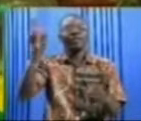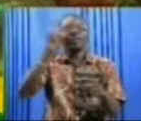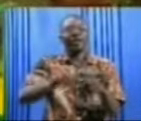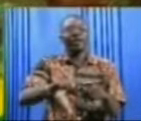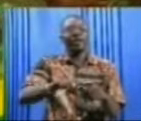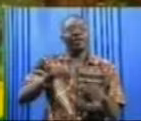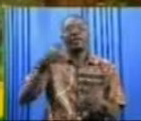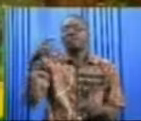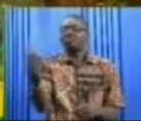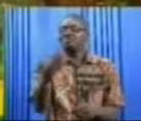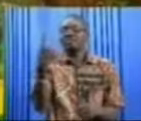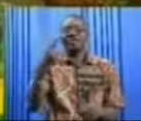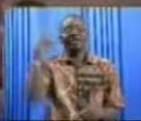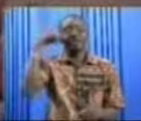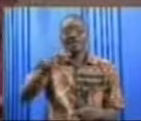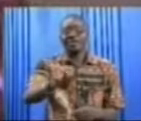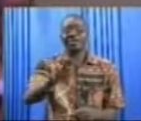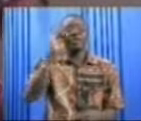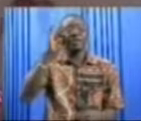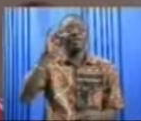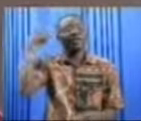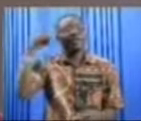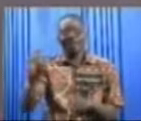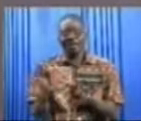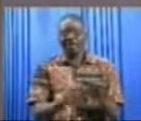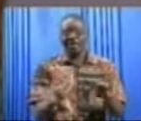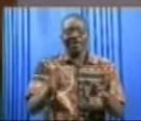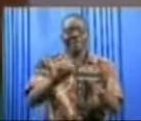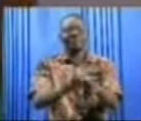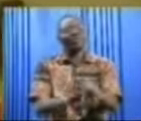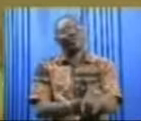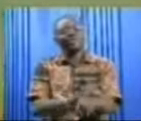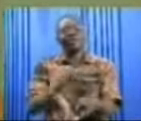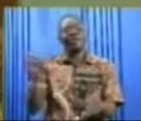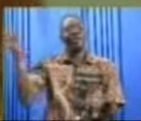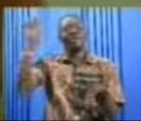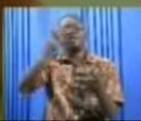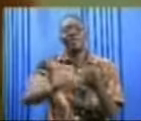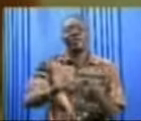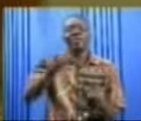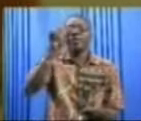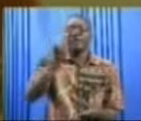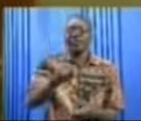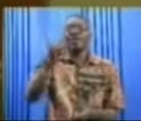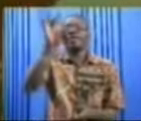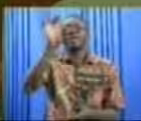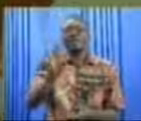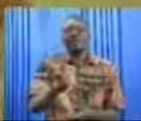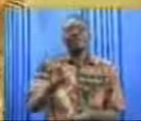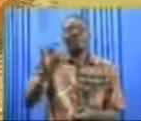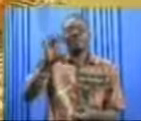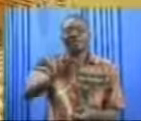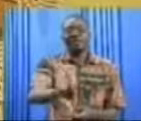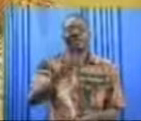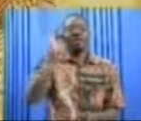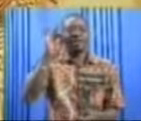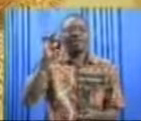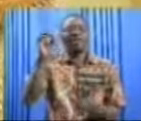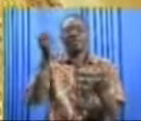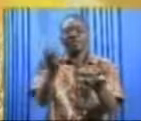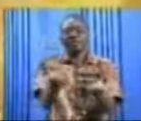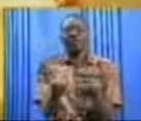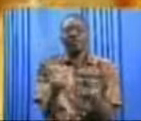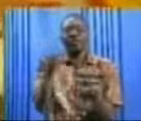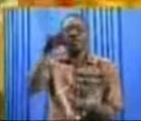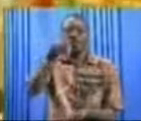le hasard a déterminé, le hasard qui a fait durer le suspense jusqu'au 27e tirage sur 30 et qui a également voulu que